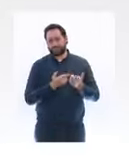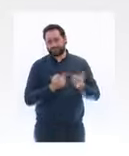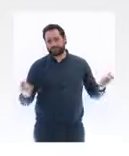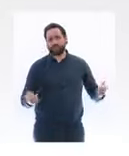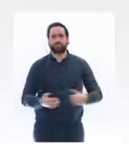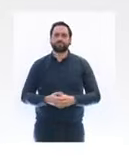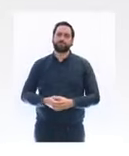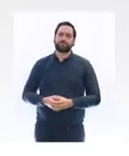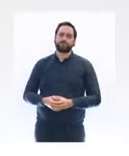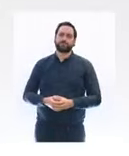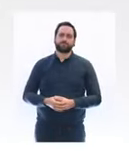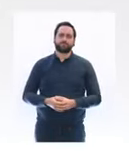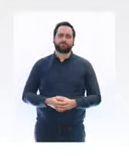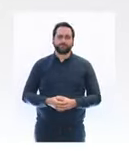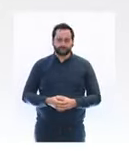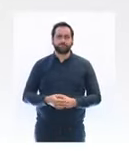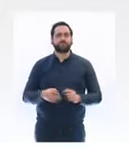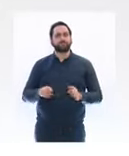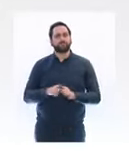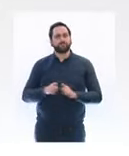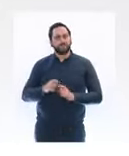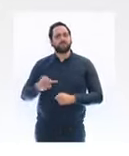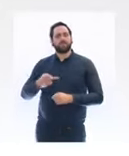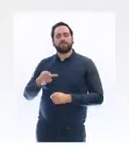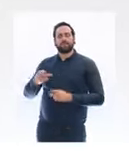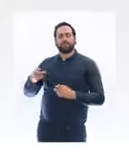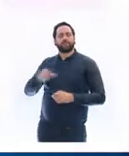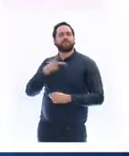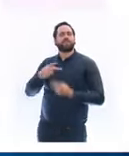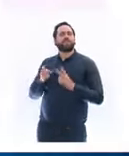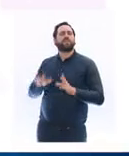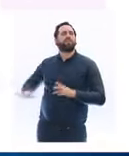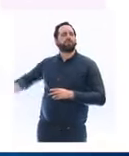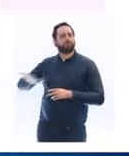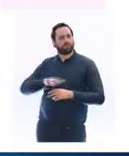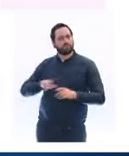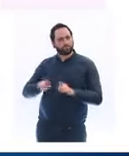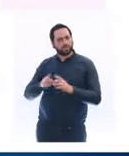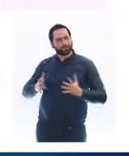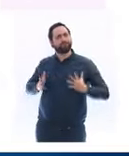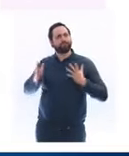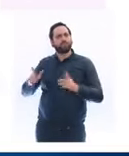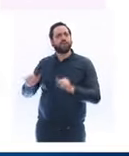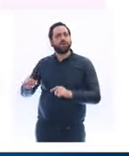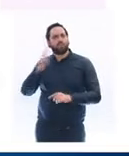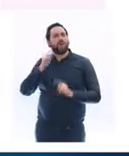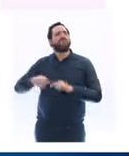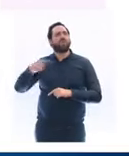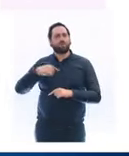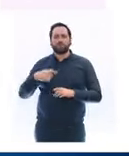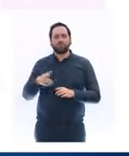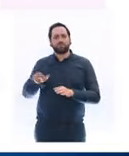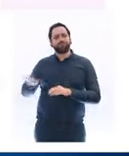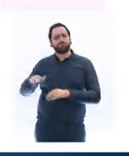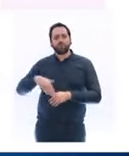la médecine de ville est aussi fortement mobilisée. Ce n'est plus comme la première vague. Nous ne demandons plus aux patients d'appeler le SAMU et d'aller directement à l'hôpital s'ils sont malades. Nous